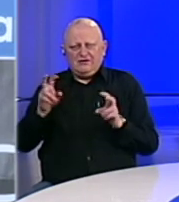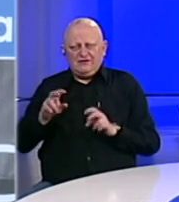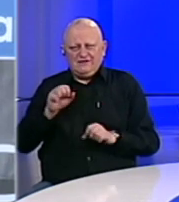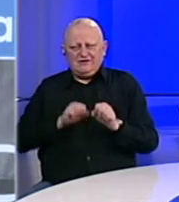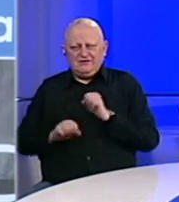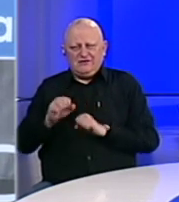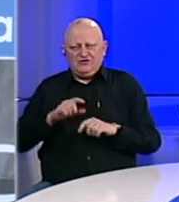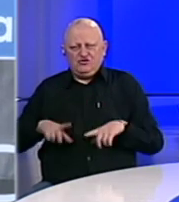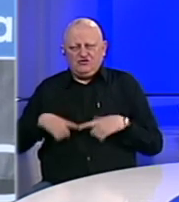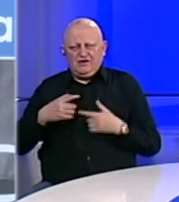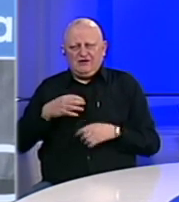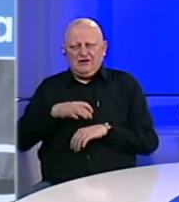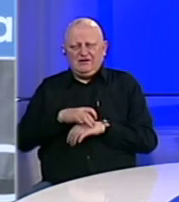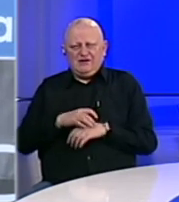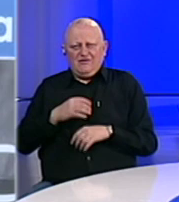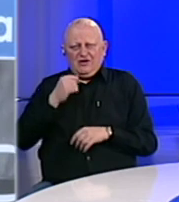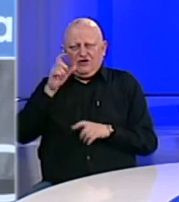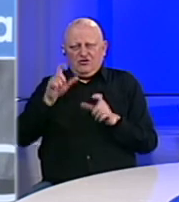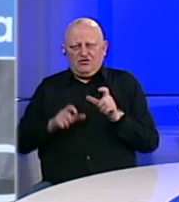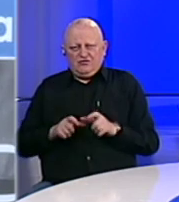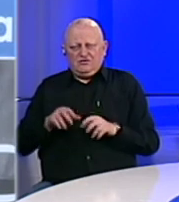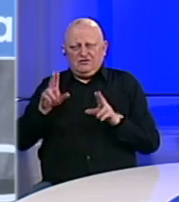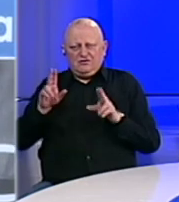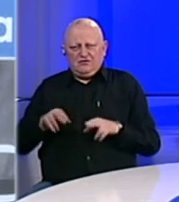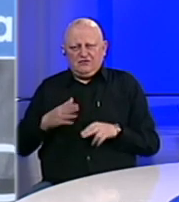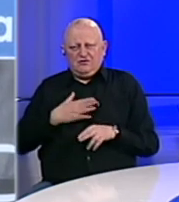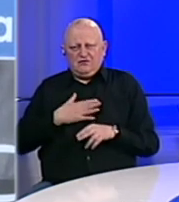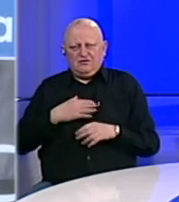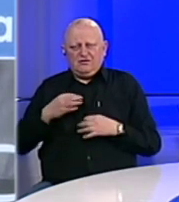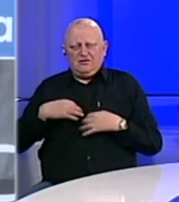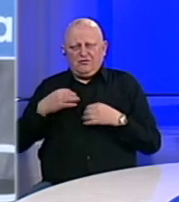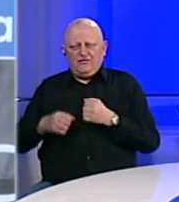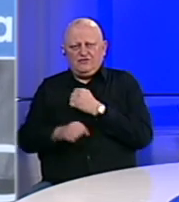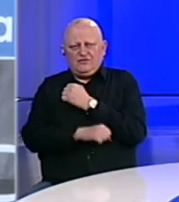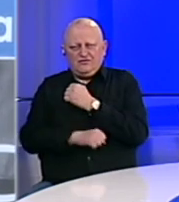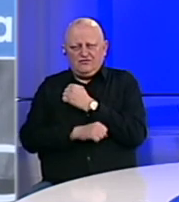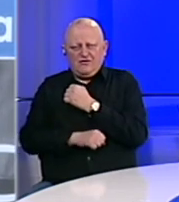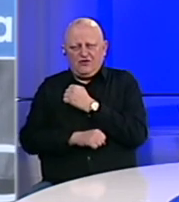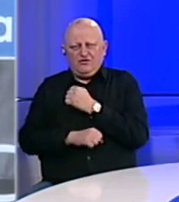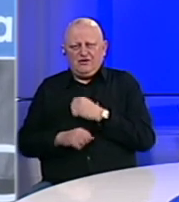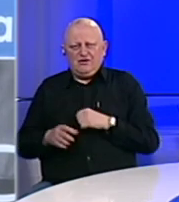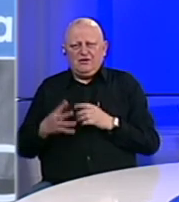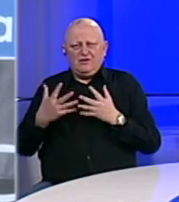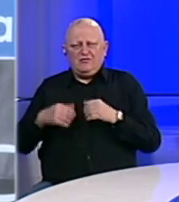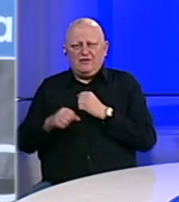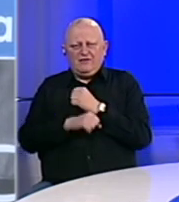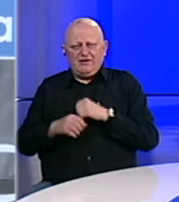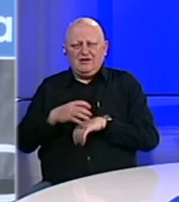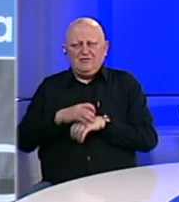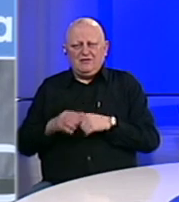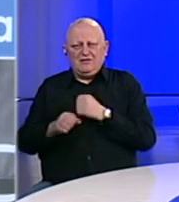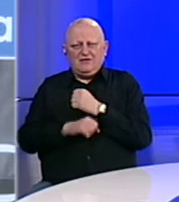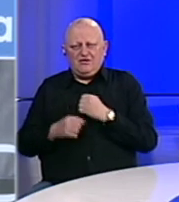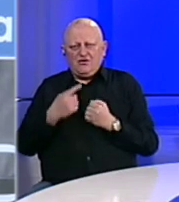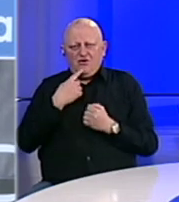zaštite života i zdravlja ljudi. Imamo i naše profesore i studente mašinskog fakulteta i medicinskog fakulteta